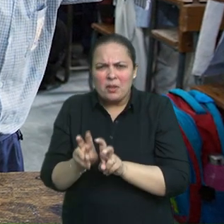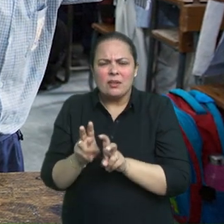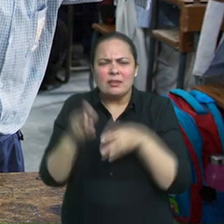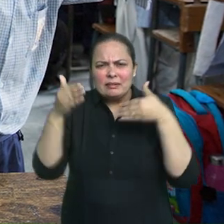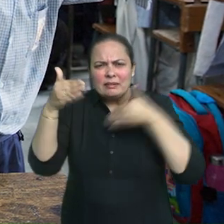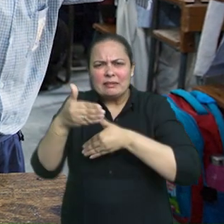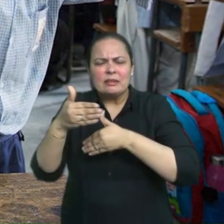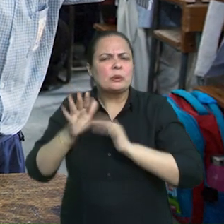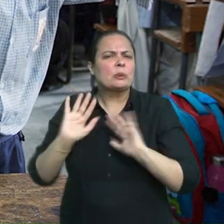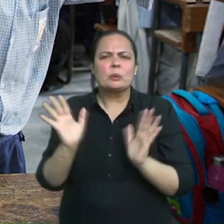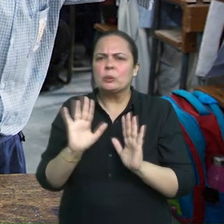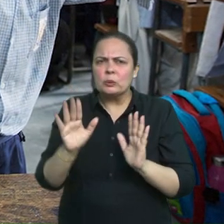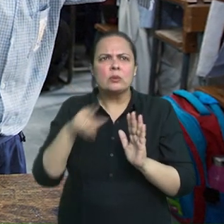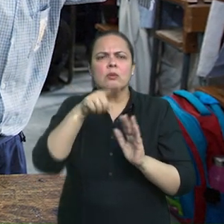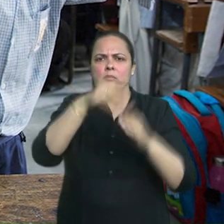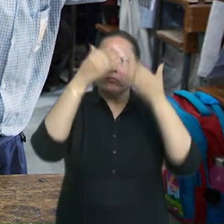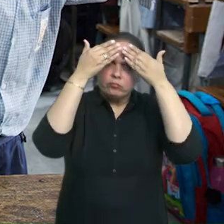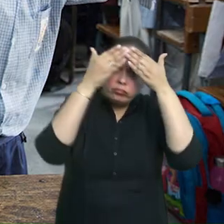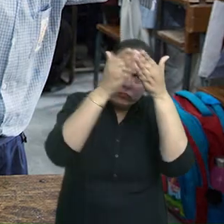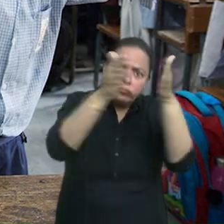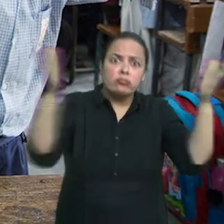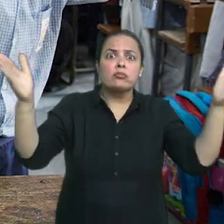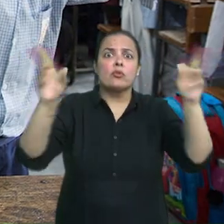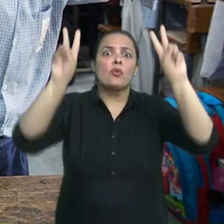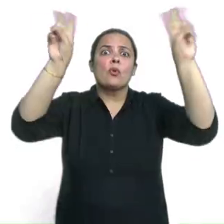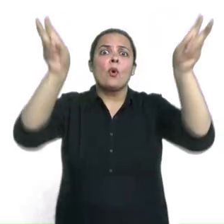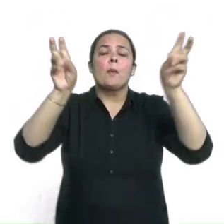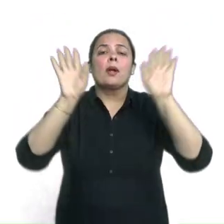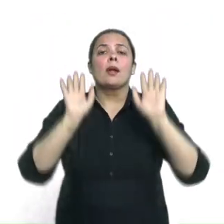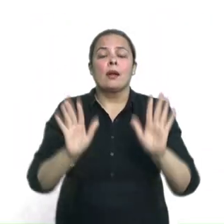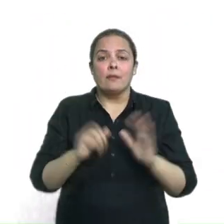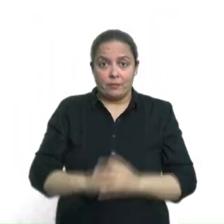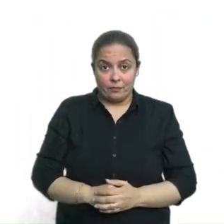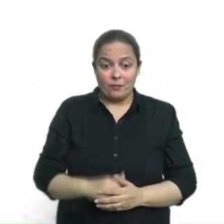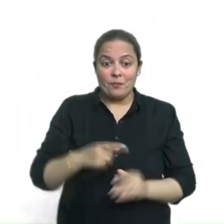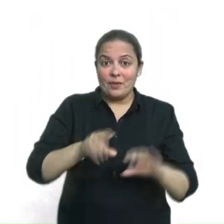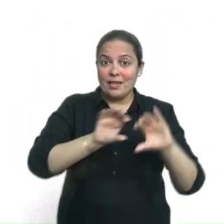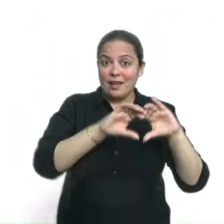जहां तक संबफ हो सके अन्यविश्यों जैसे की ग